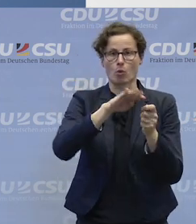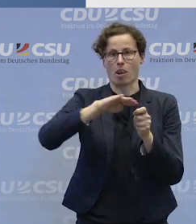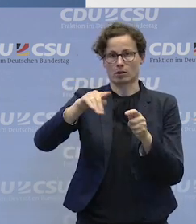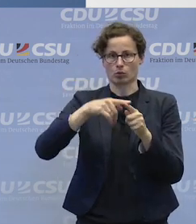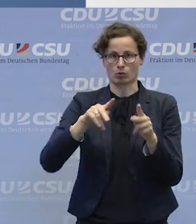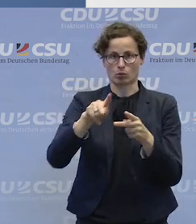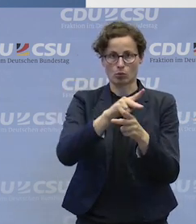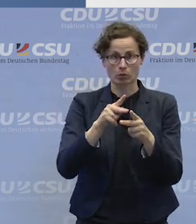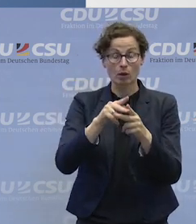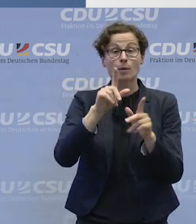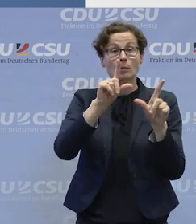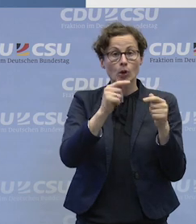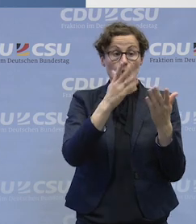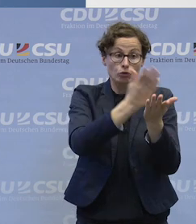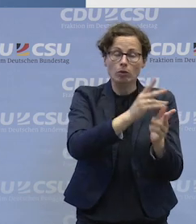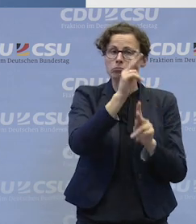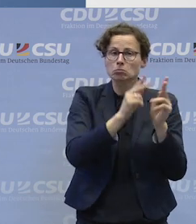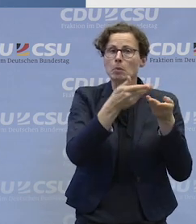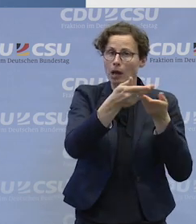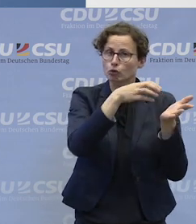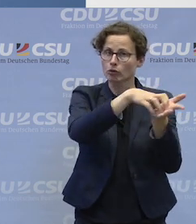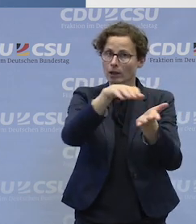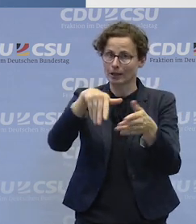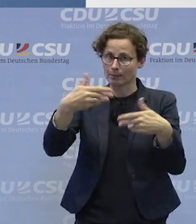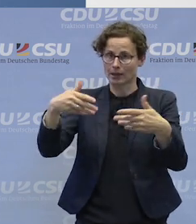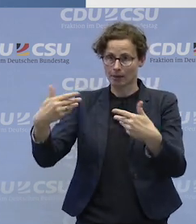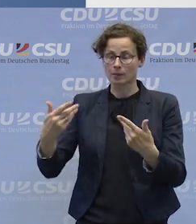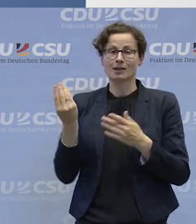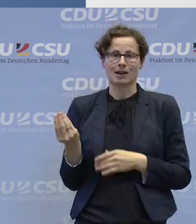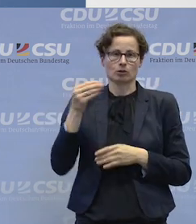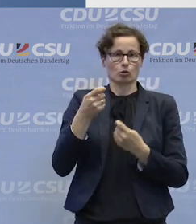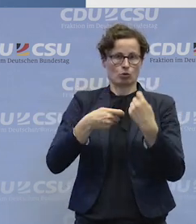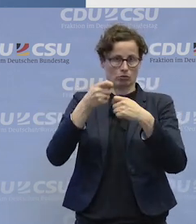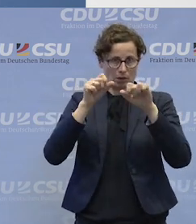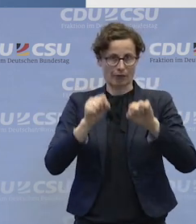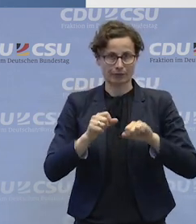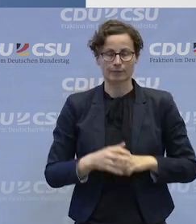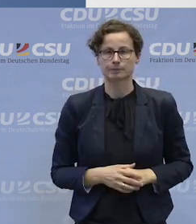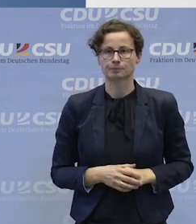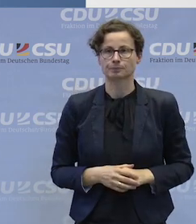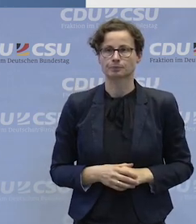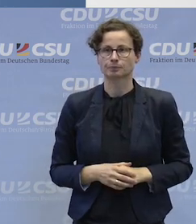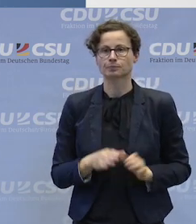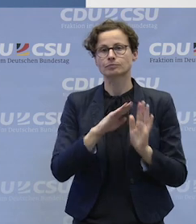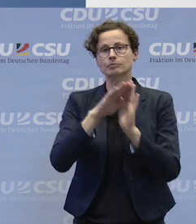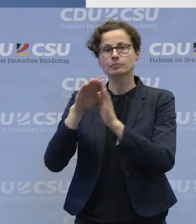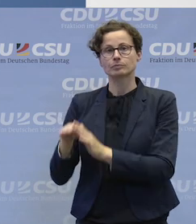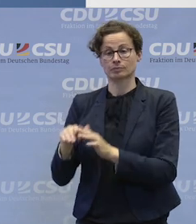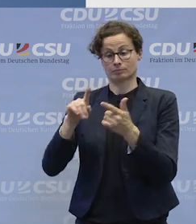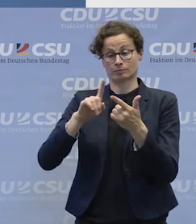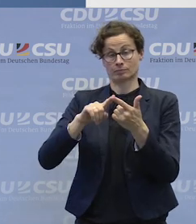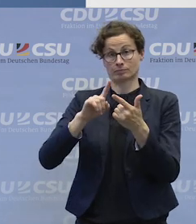zusätzliche Beratung dann auch zu schaffen. Das Zweite ist, was wir ja in der